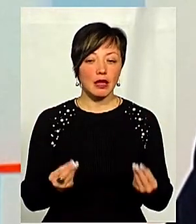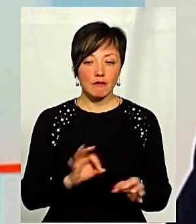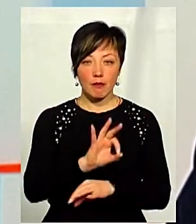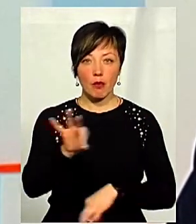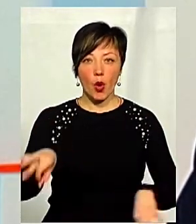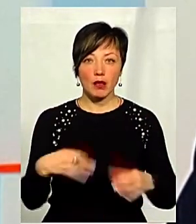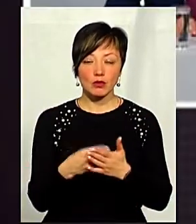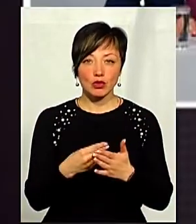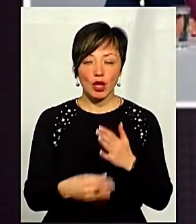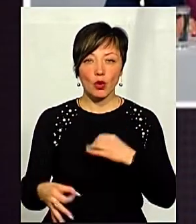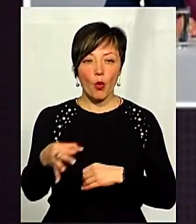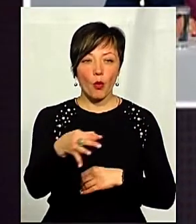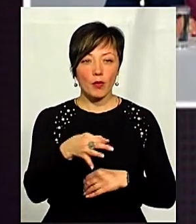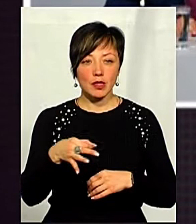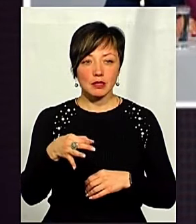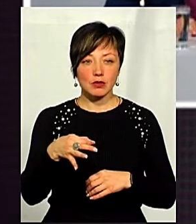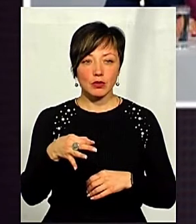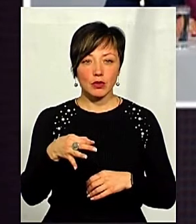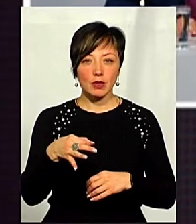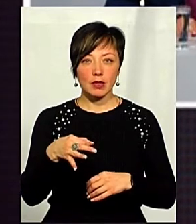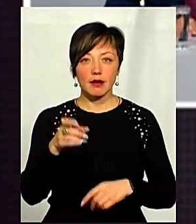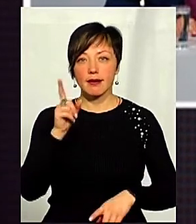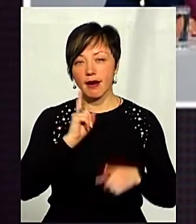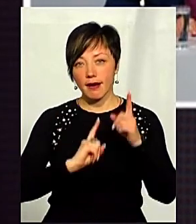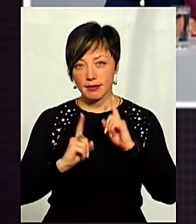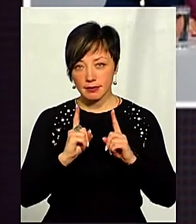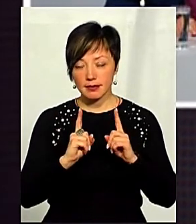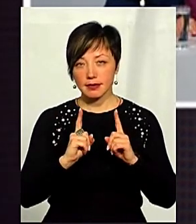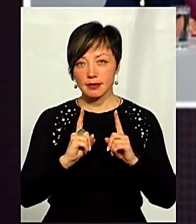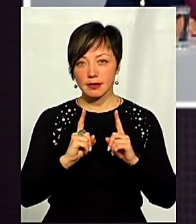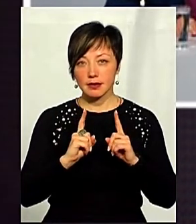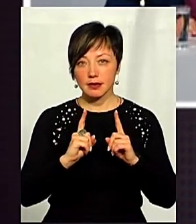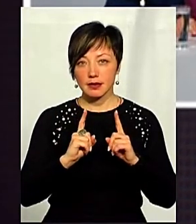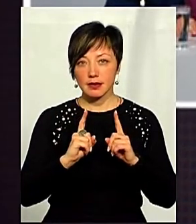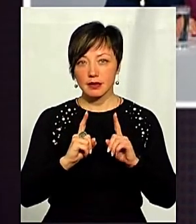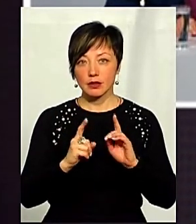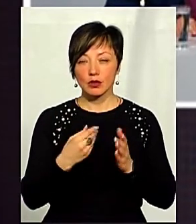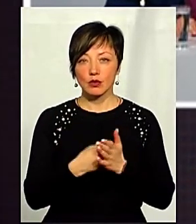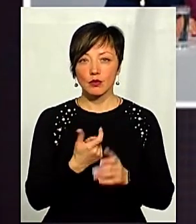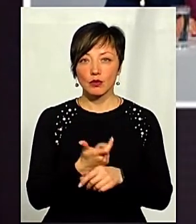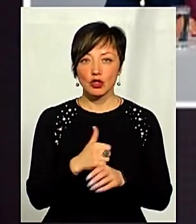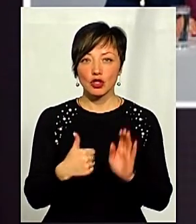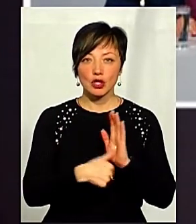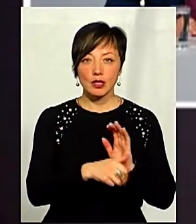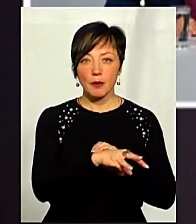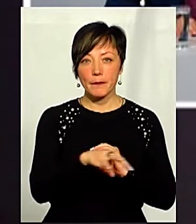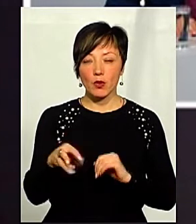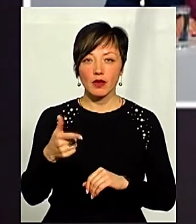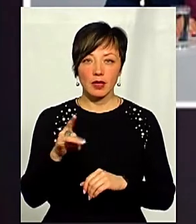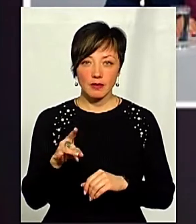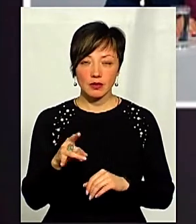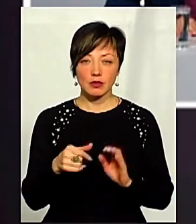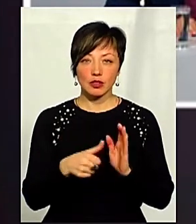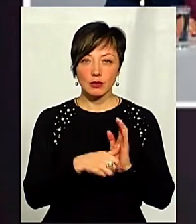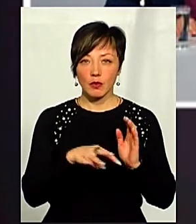змін до бюджету обласної ради закладена сума в більш ніж 6 мільйонів гривень, 6